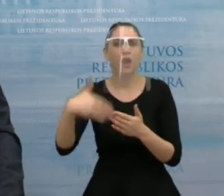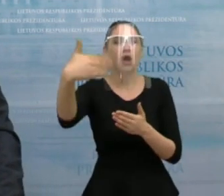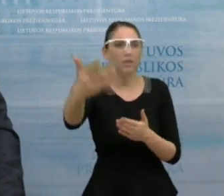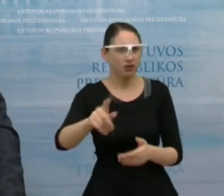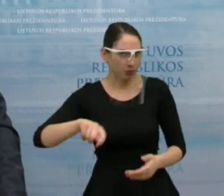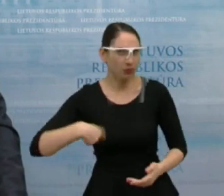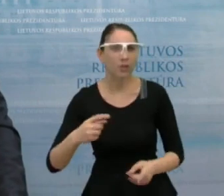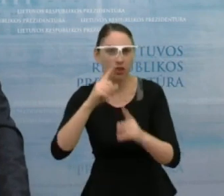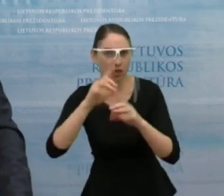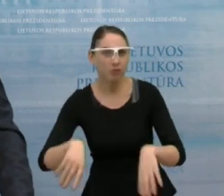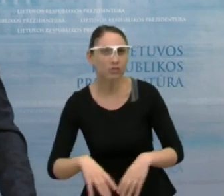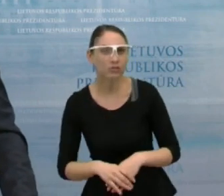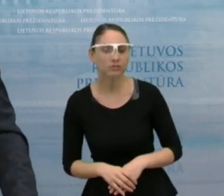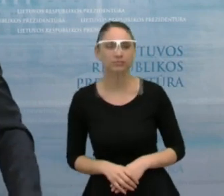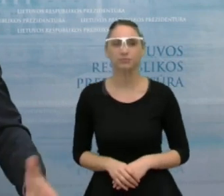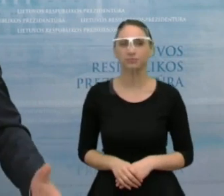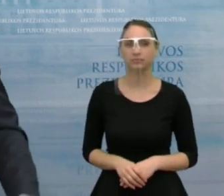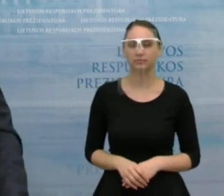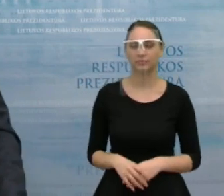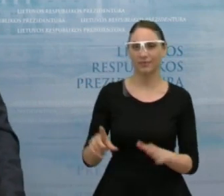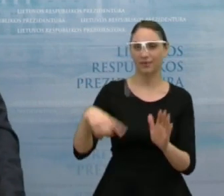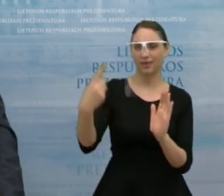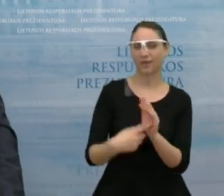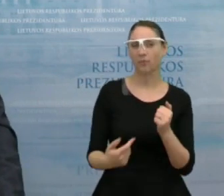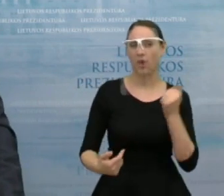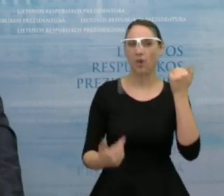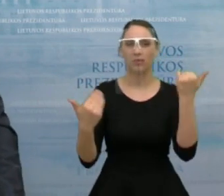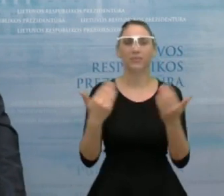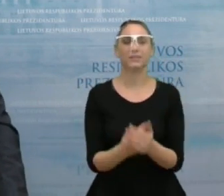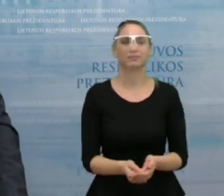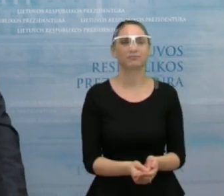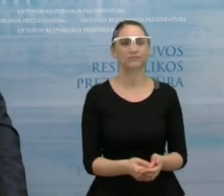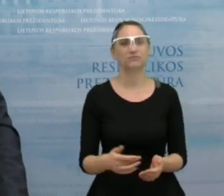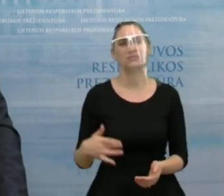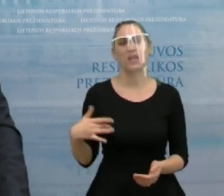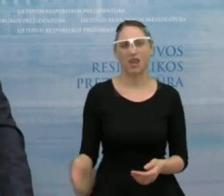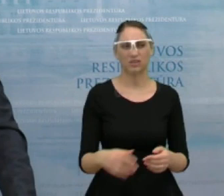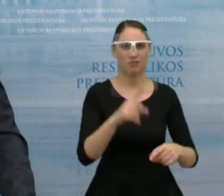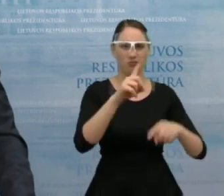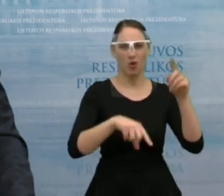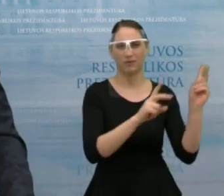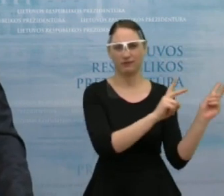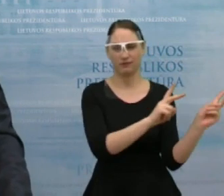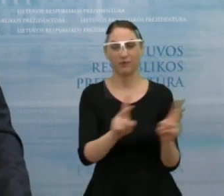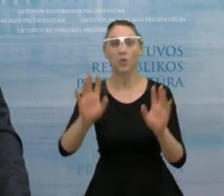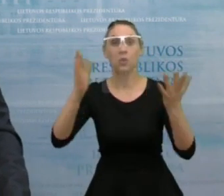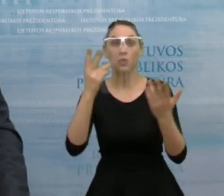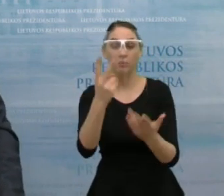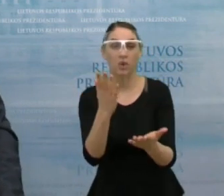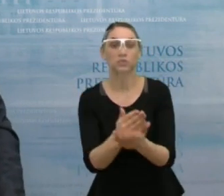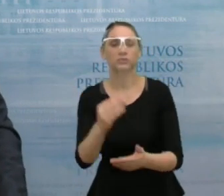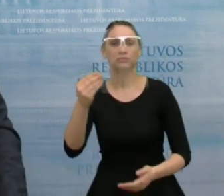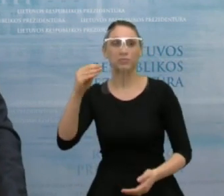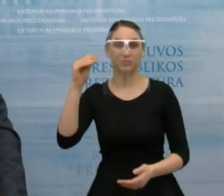Aikoju iš klausimą. Na, šio laikinė fiskalinė politika numato, kad krizės akivaizdoje būtina